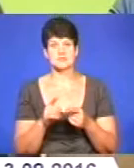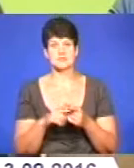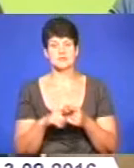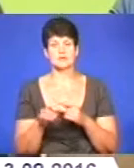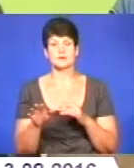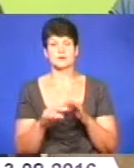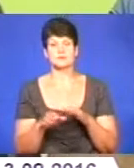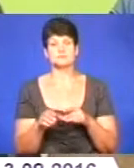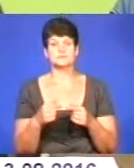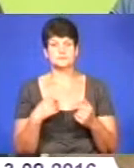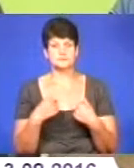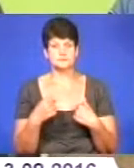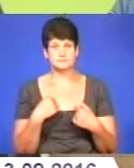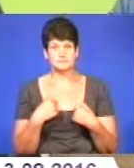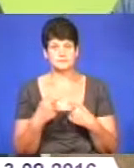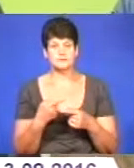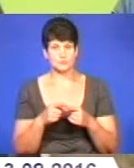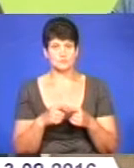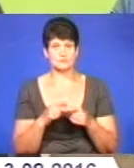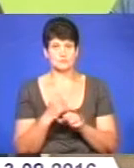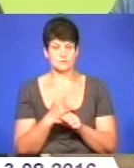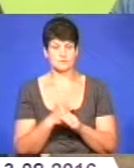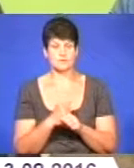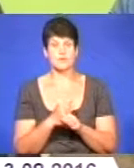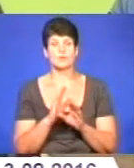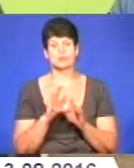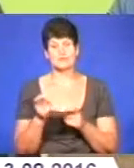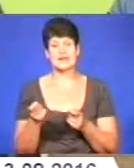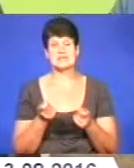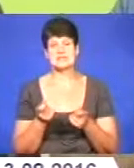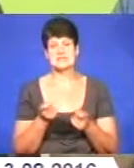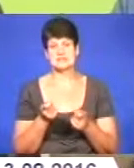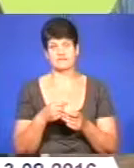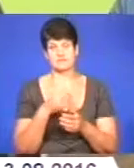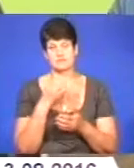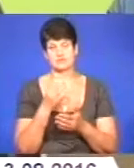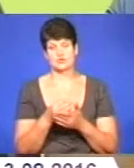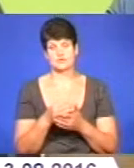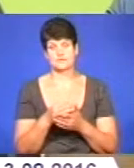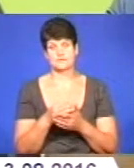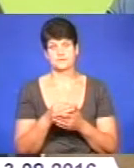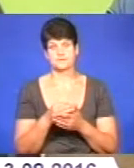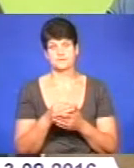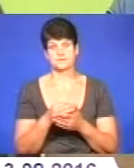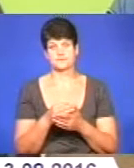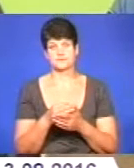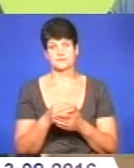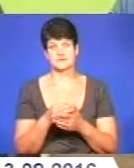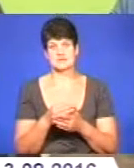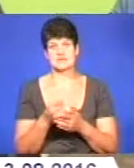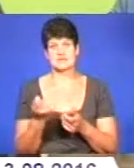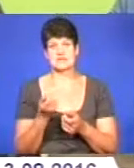кому було спричинено таку шкоду, буде адміністративна відповідальність. Зуміли, що це дрібне